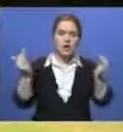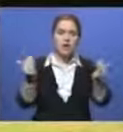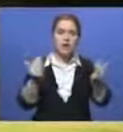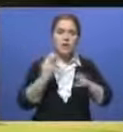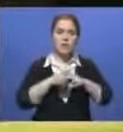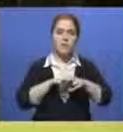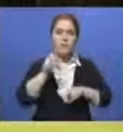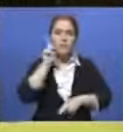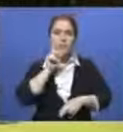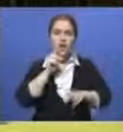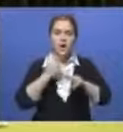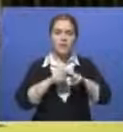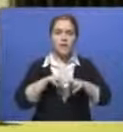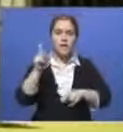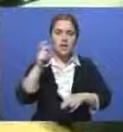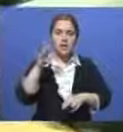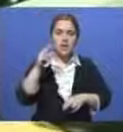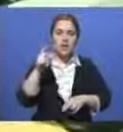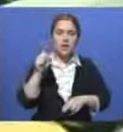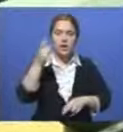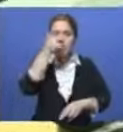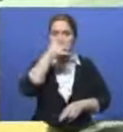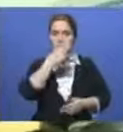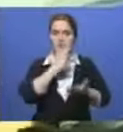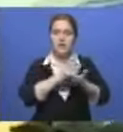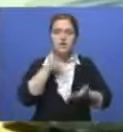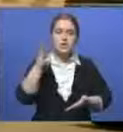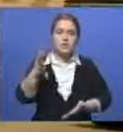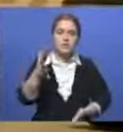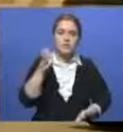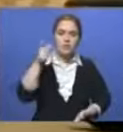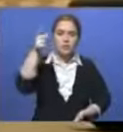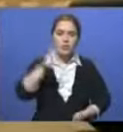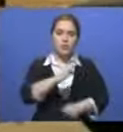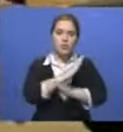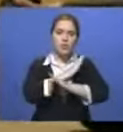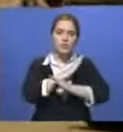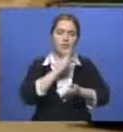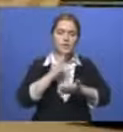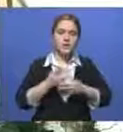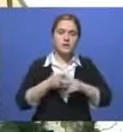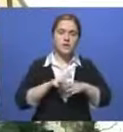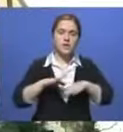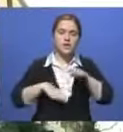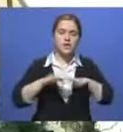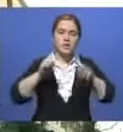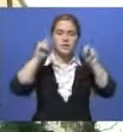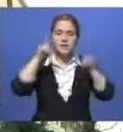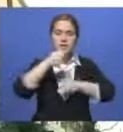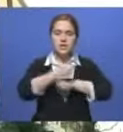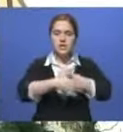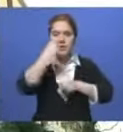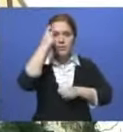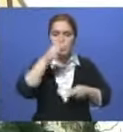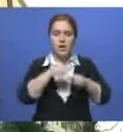как по данным ВОЗ, число жертв футболы в Западной Африке перевалило за 4,5 тысяч человек. Специалисты Центра предупреждения и